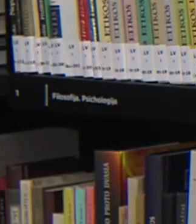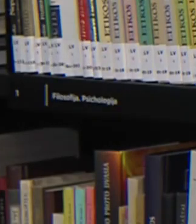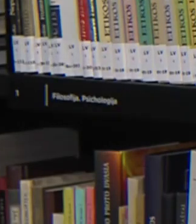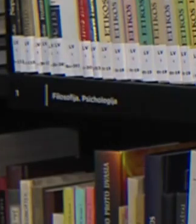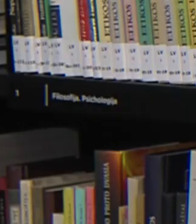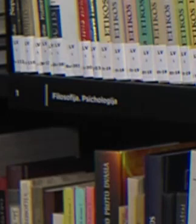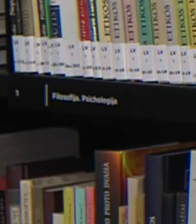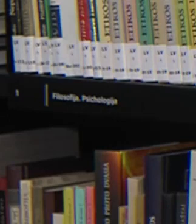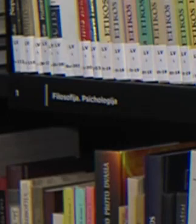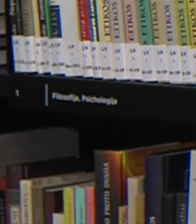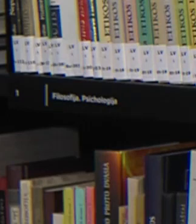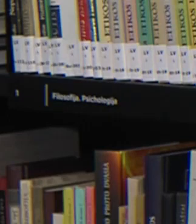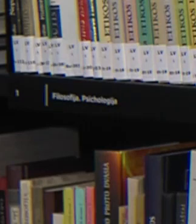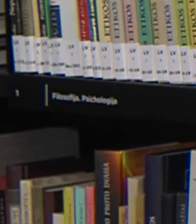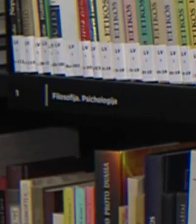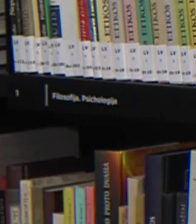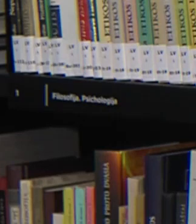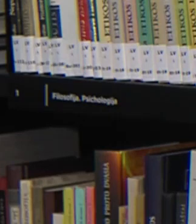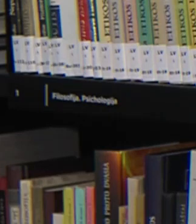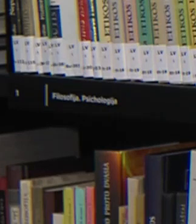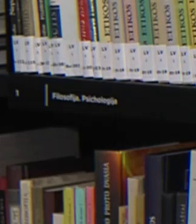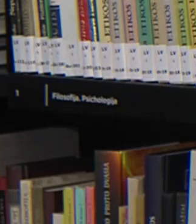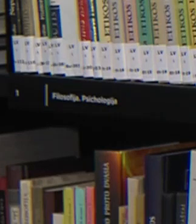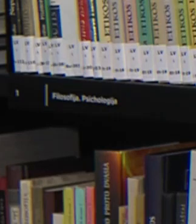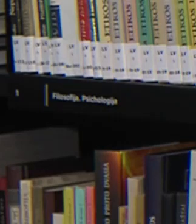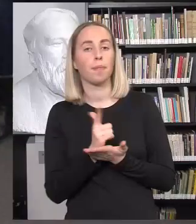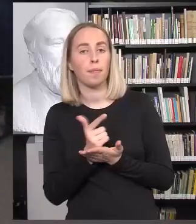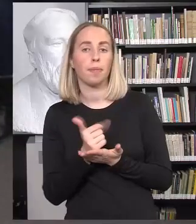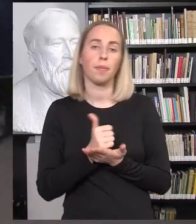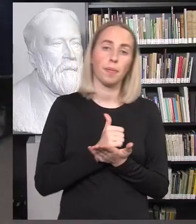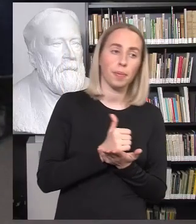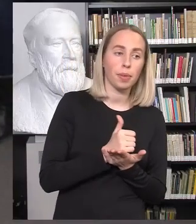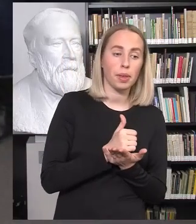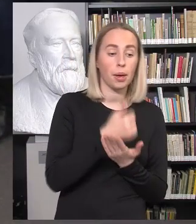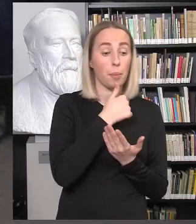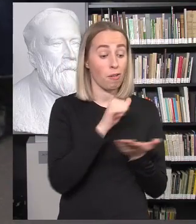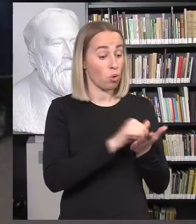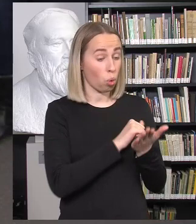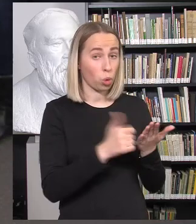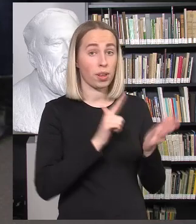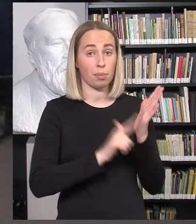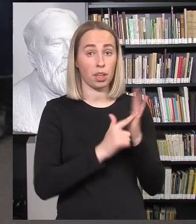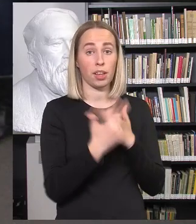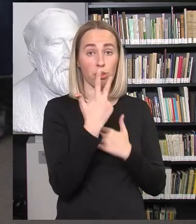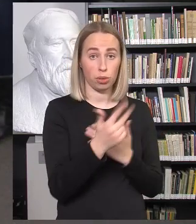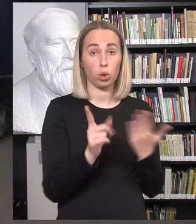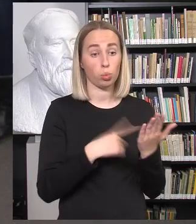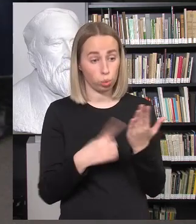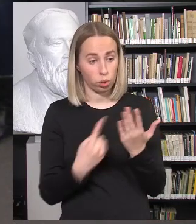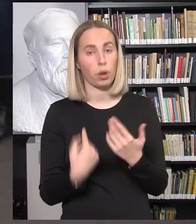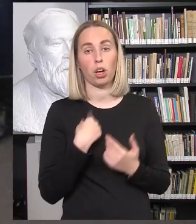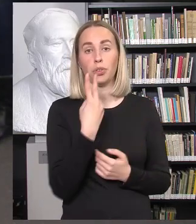arba lėtinės orientacijos temą. Ir aš iš 73 puslapį dokumentų radau tik tais dvi vietas